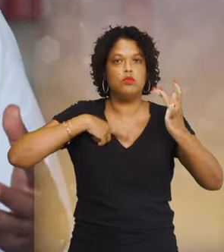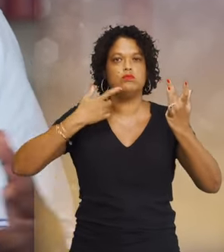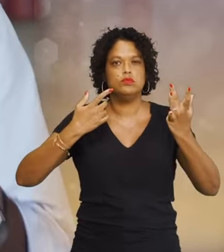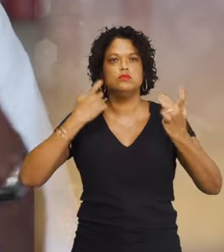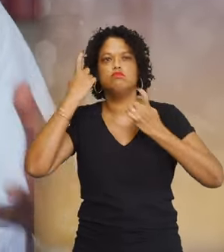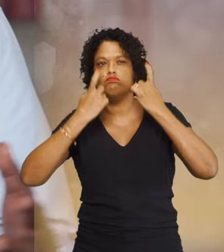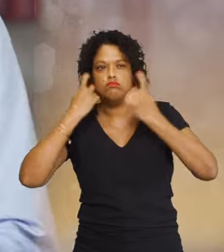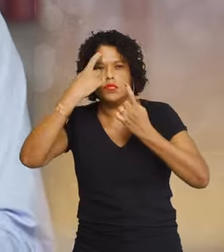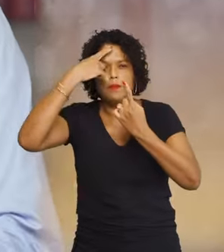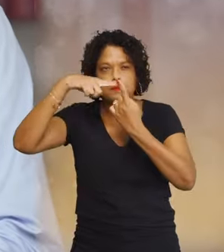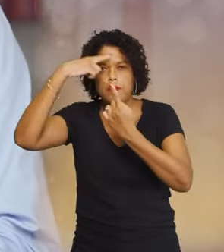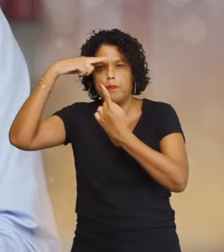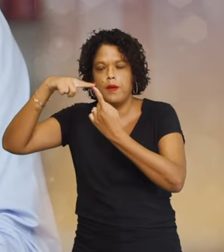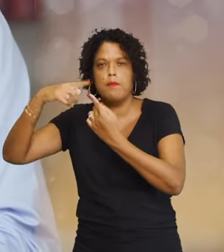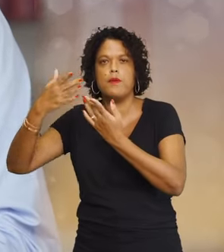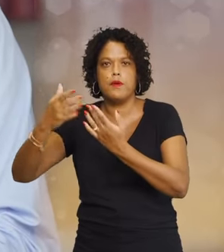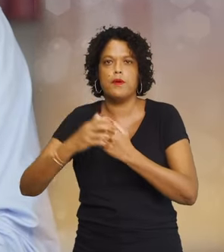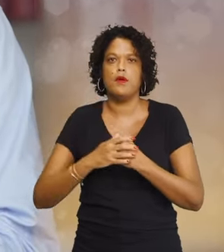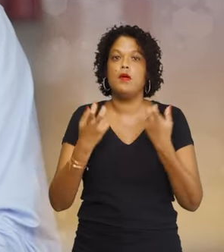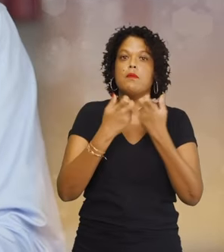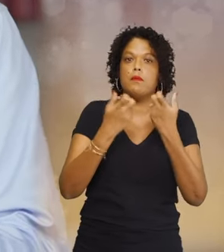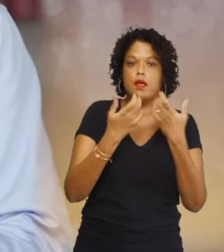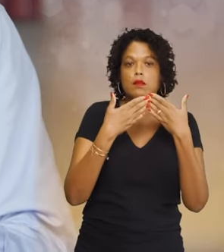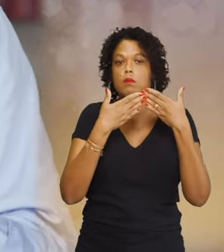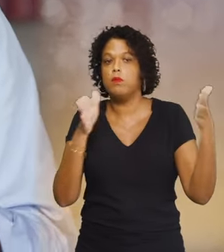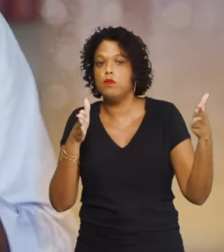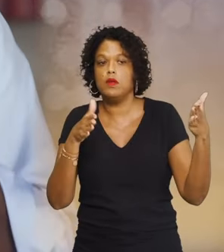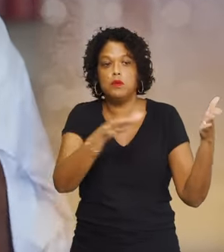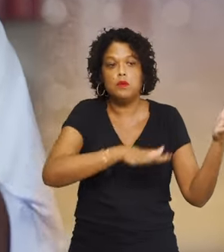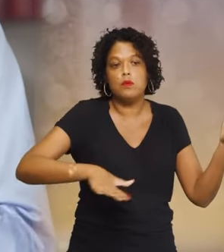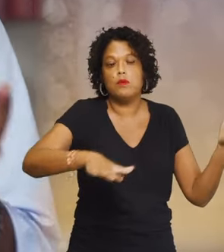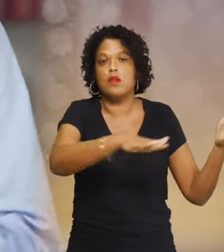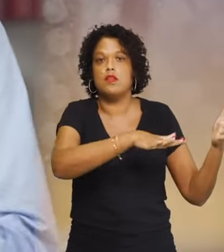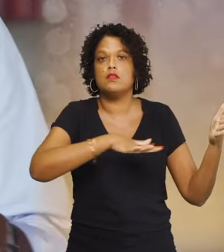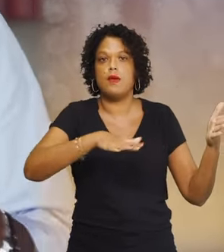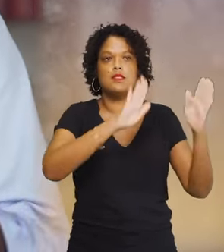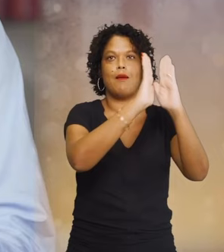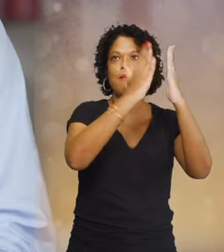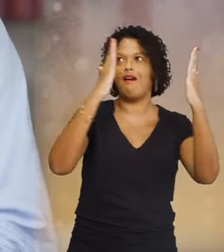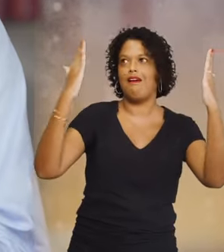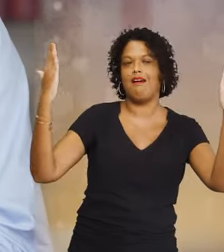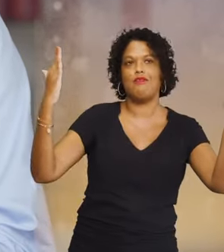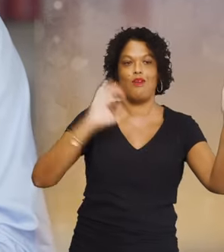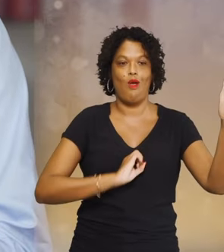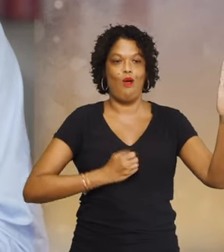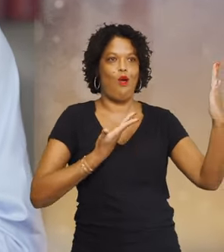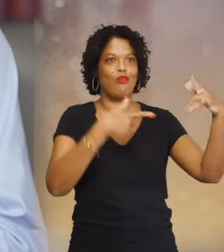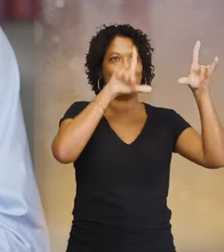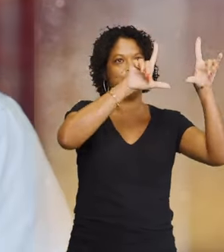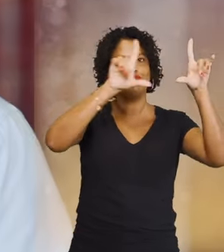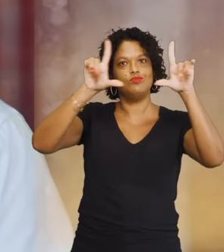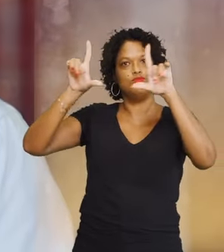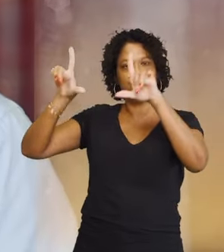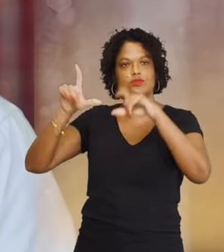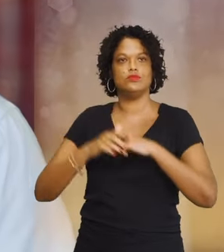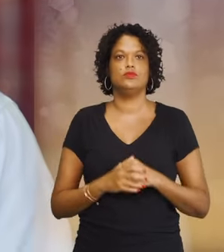sur beaucoup de sujets, notamment l'ouverture d'un espace destiné à des expositions d'œuvres d'art.